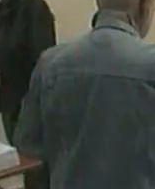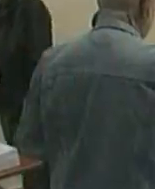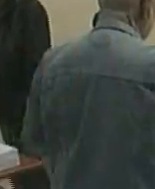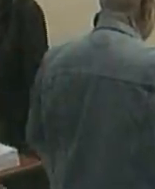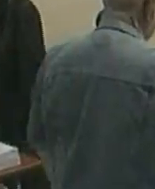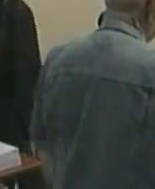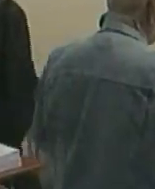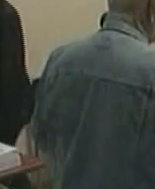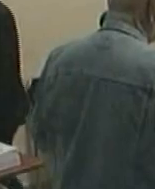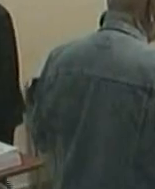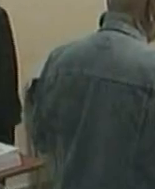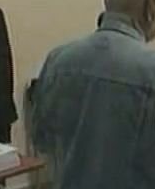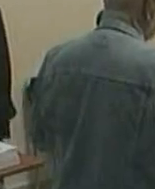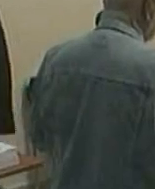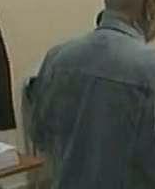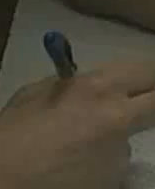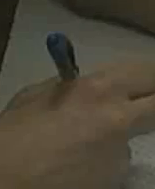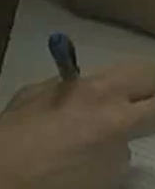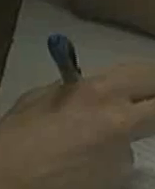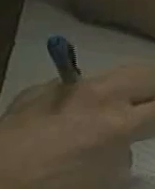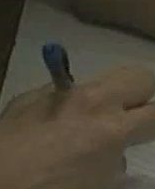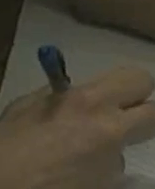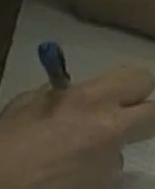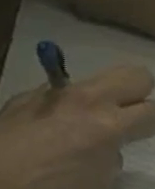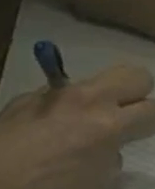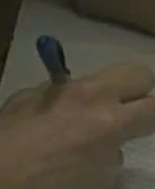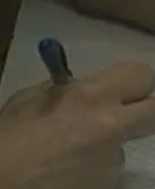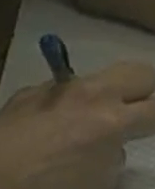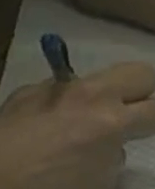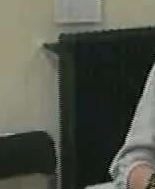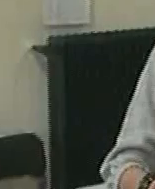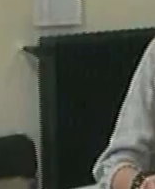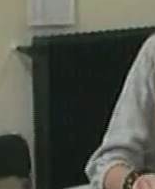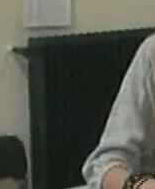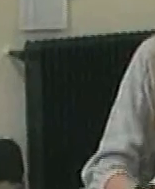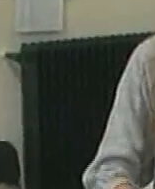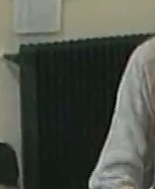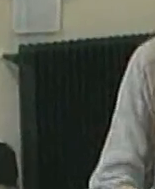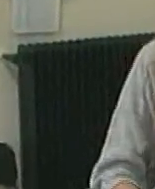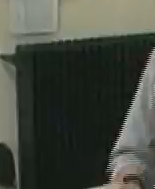U Grčkoj prevremeni parlamentarni izbori istraživanja pokazuju da će najverovatnije doći do promene vlade.